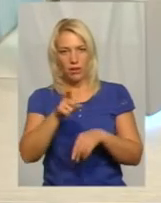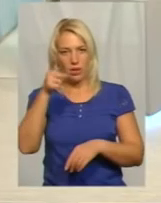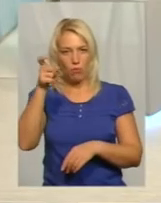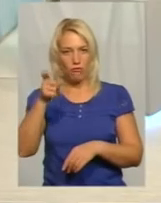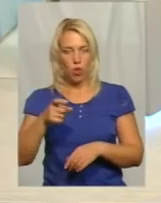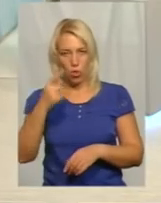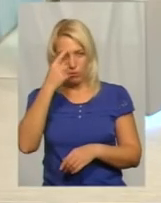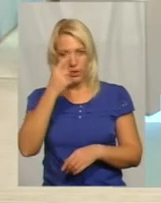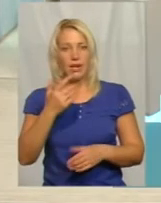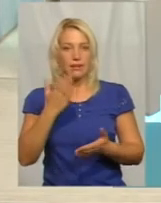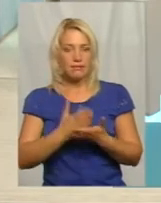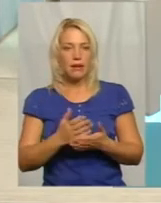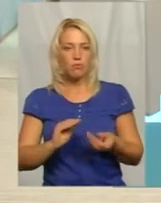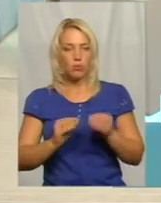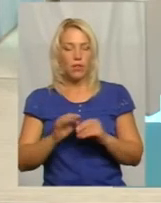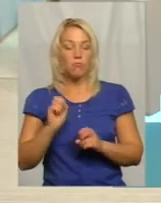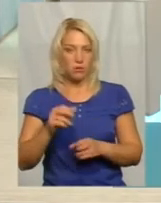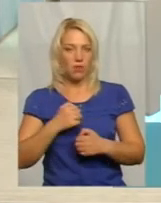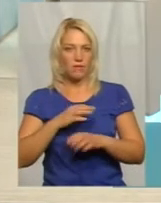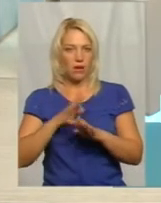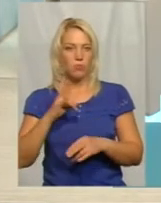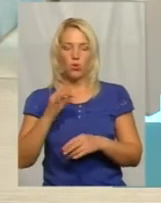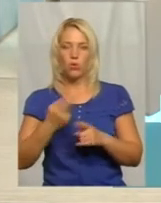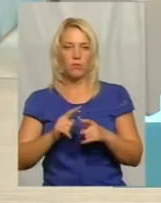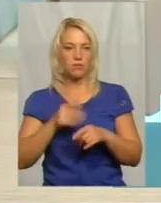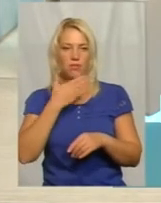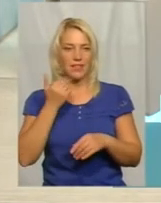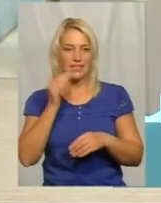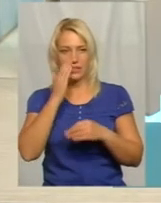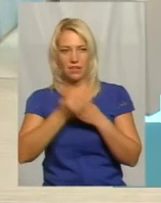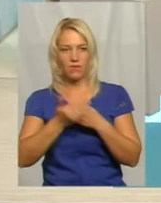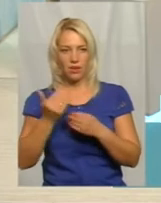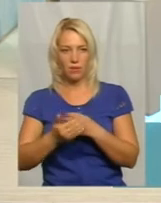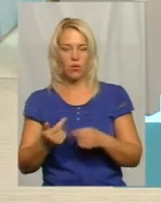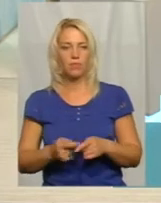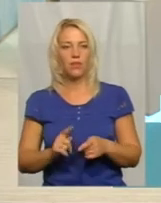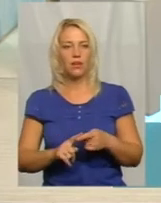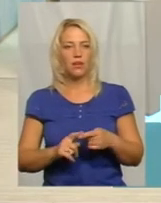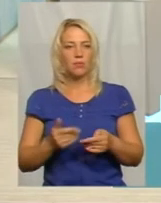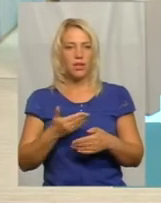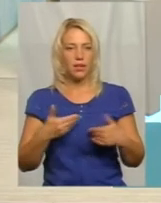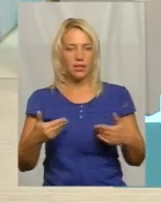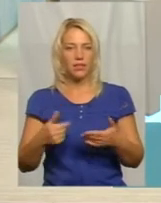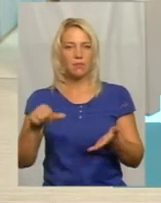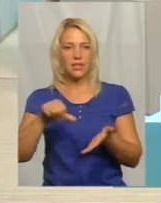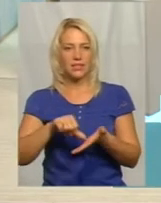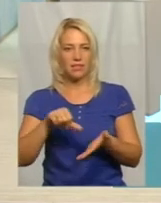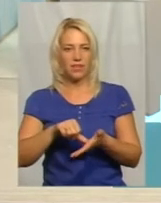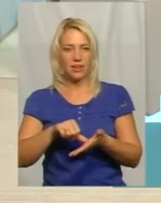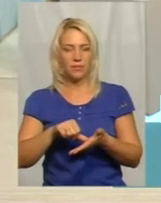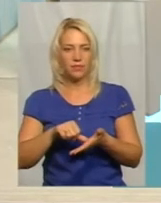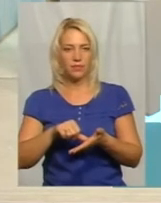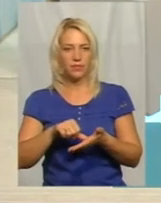В нас є проблеми, так як і в армії, але ми їх не скриваємо, ми їх виставляємо на... Ми їх навіть сюди